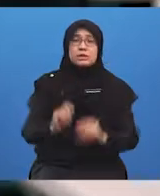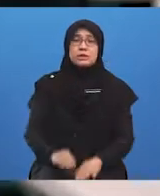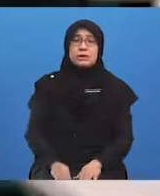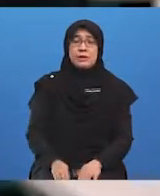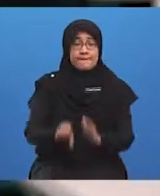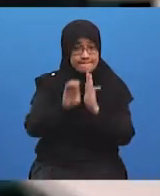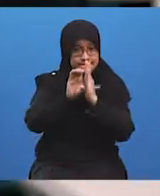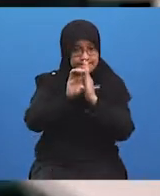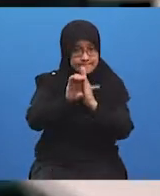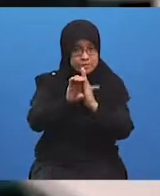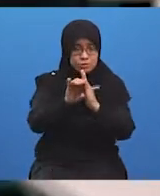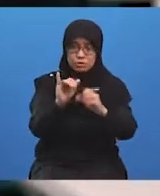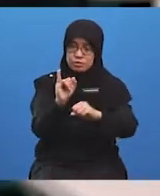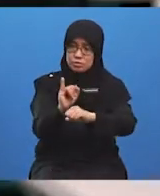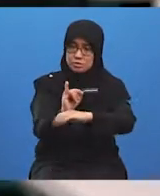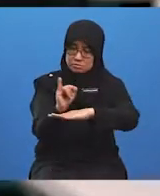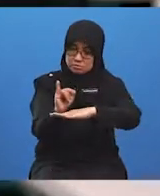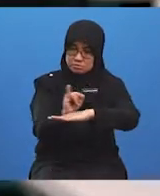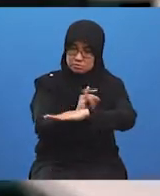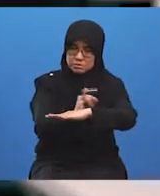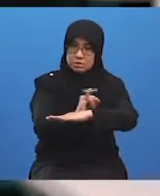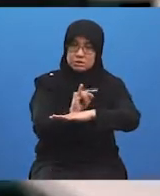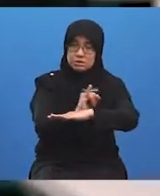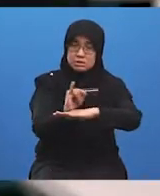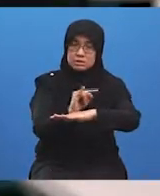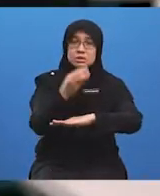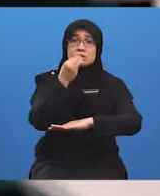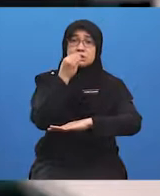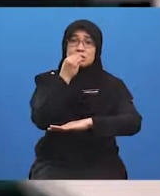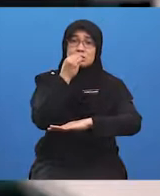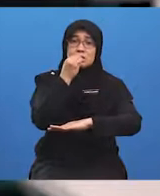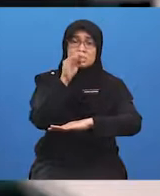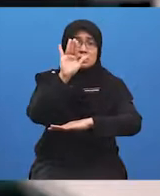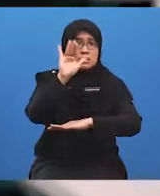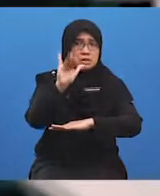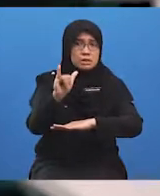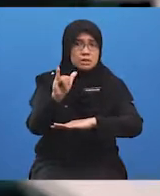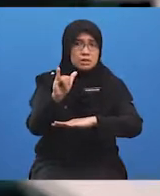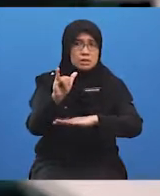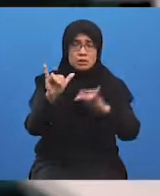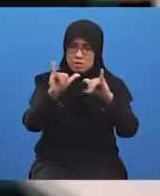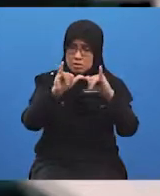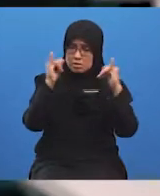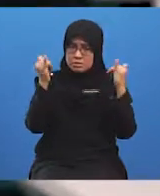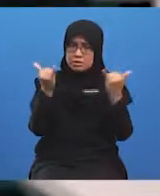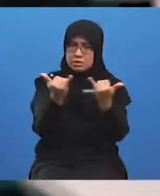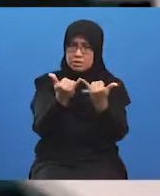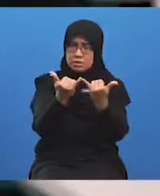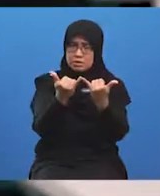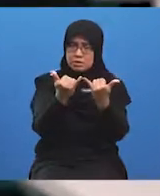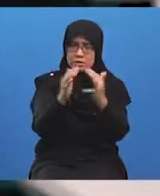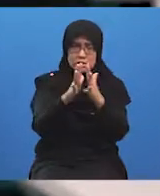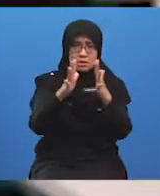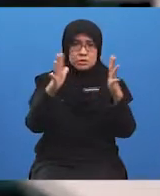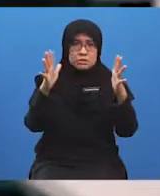contoh industri makanan dan minuman di monopoli oleh syarikat-syarikat besar dari luar negara seperti